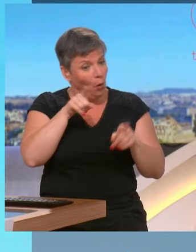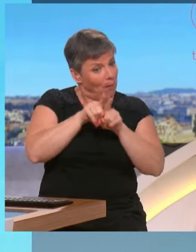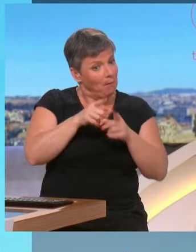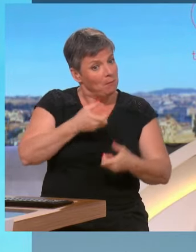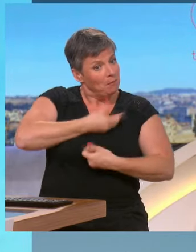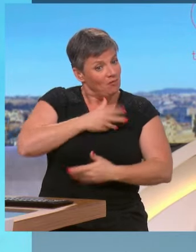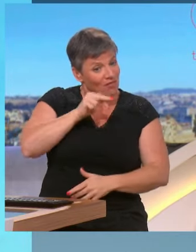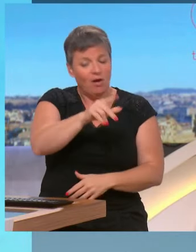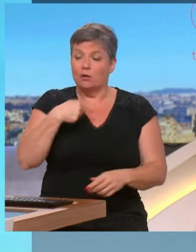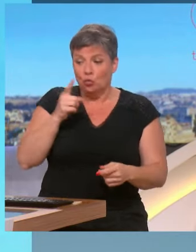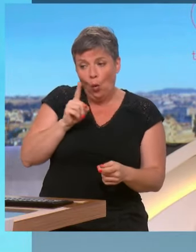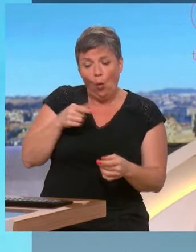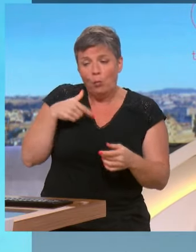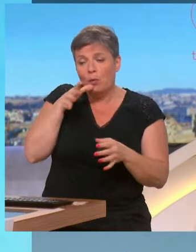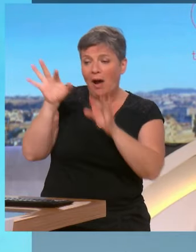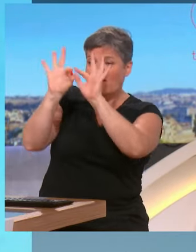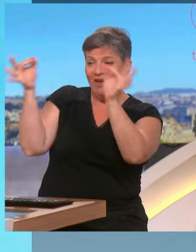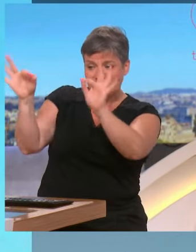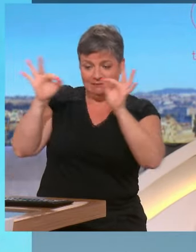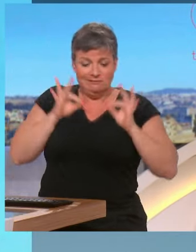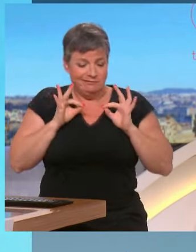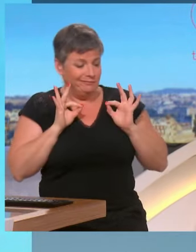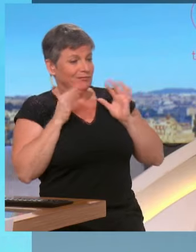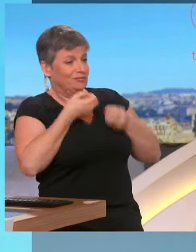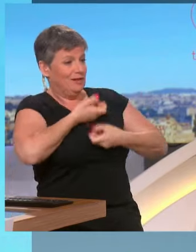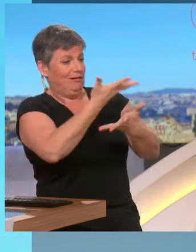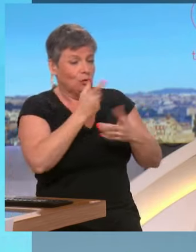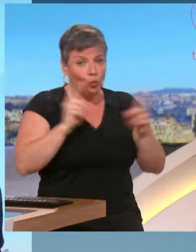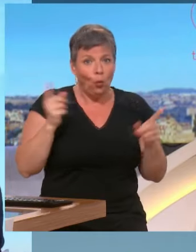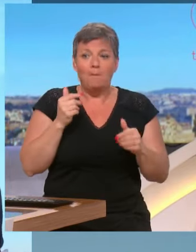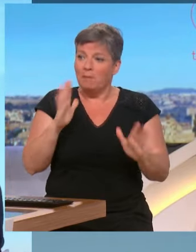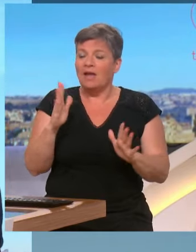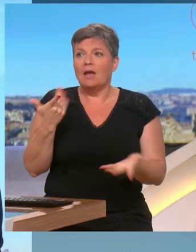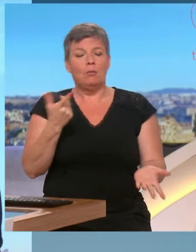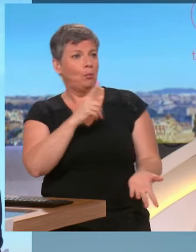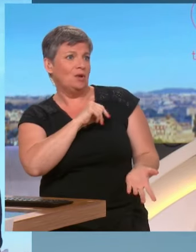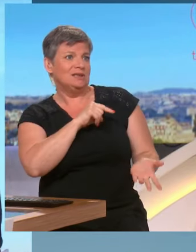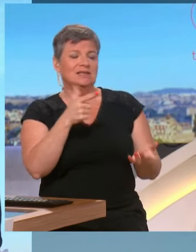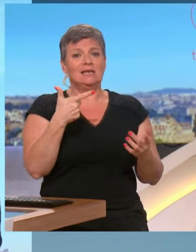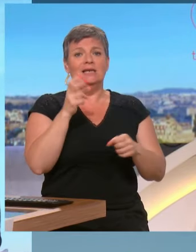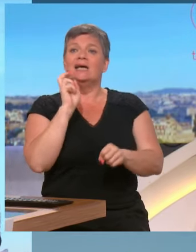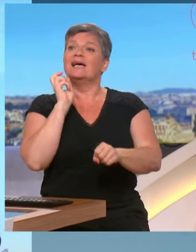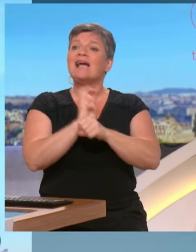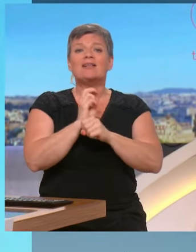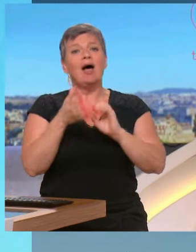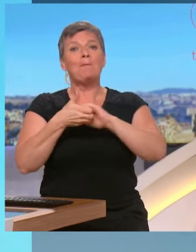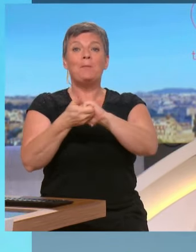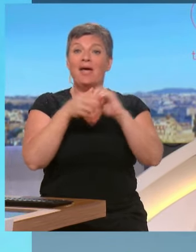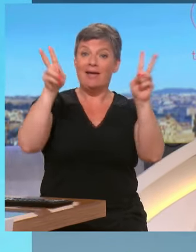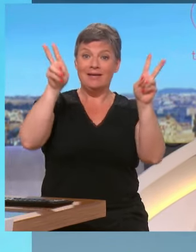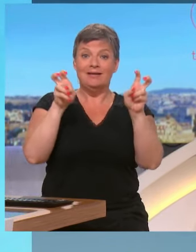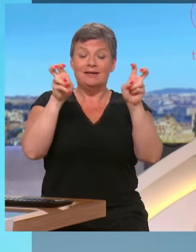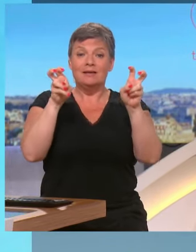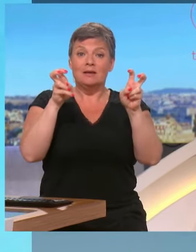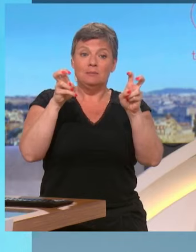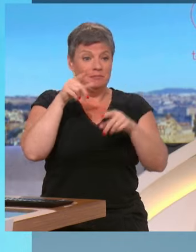dans notre institution policière. Policier, c'est un beau mot, gardien de la paix. Et finalement, je vais vous dire, ceux qui